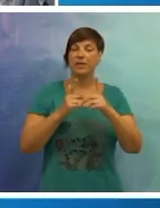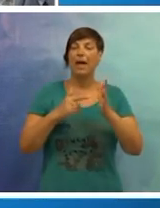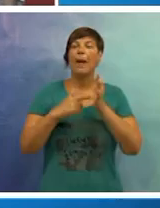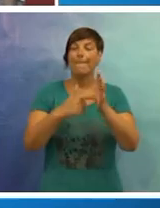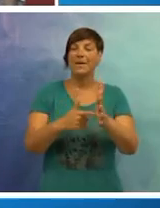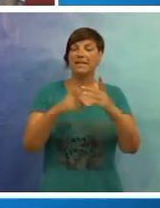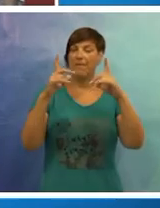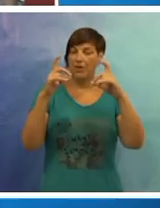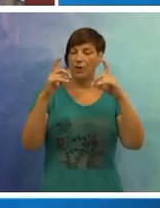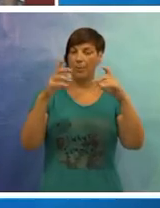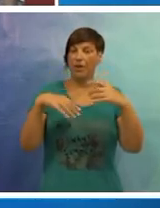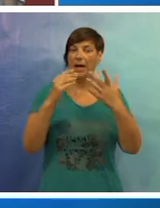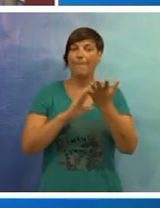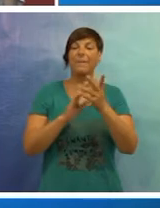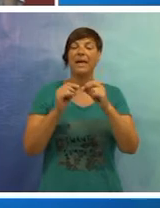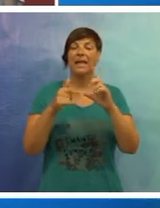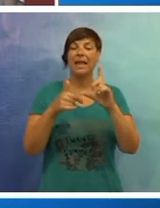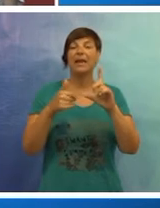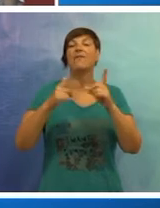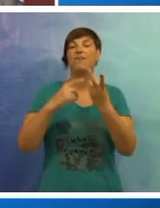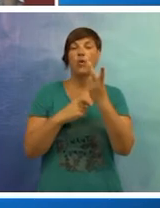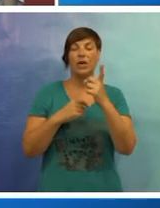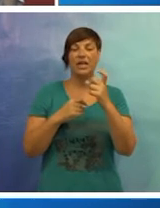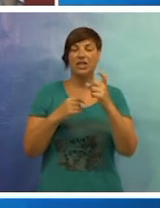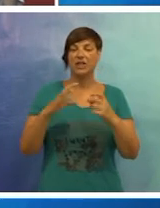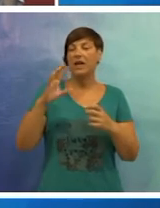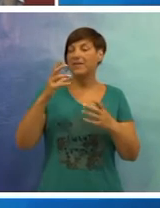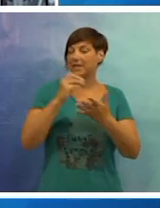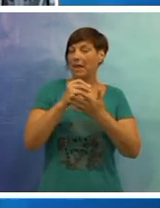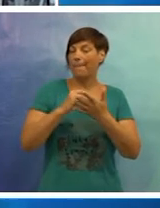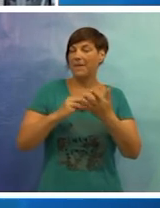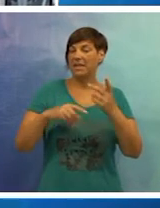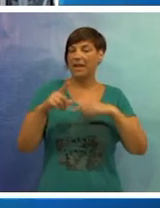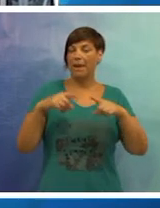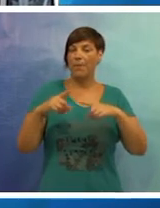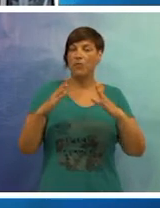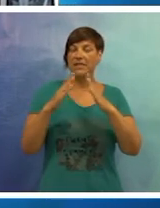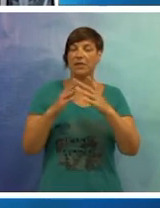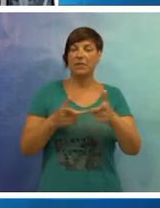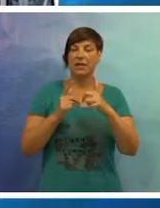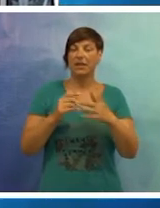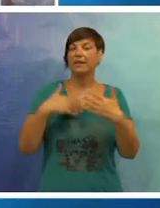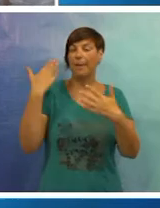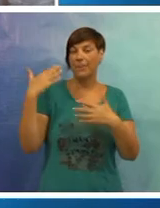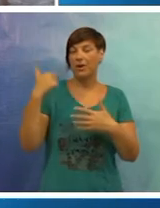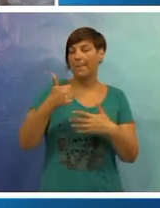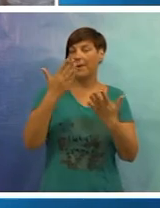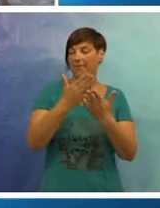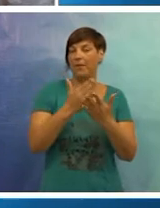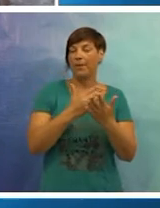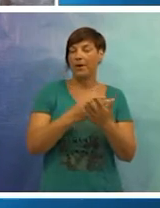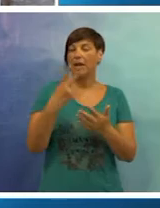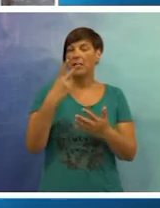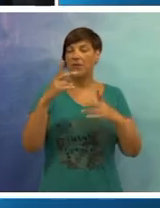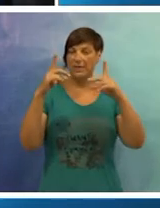domovinskog rata. Predstavljanje fotomonografije Matko Biljak, Božidar Vukićević, svjetlom pisana povijez domovinskog rata, bio je prvi u